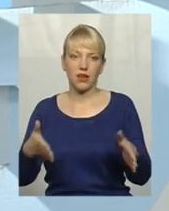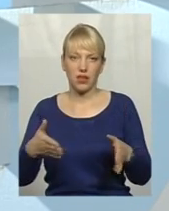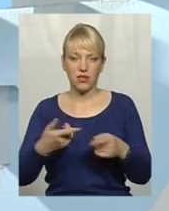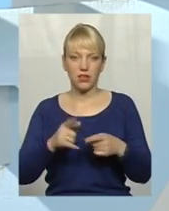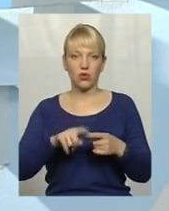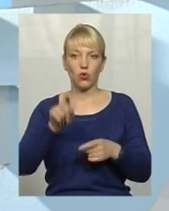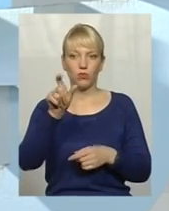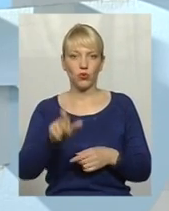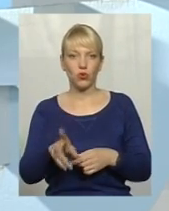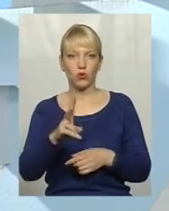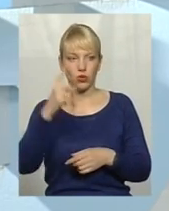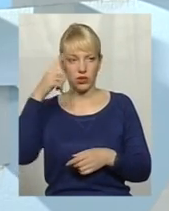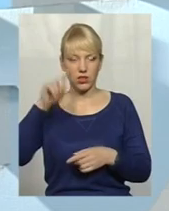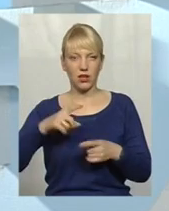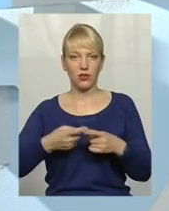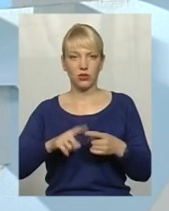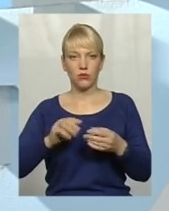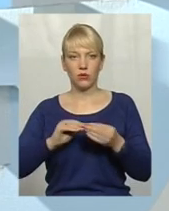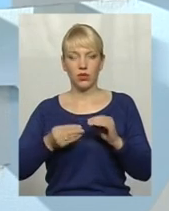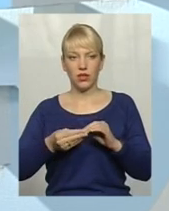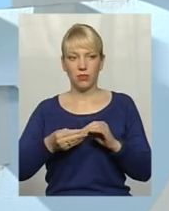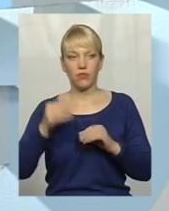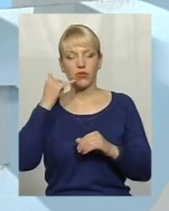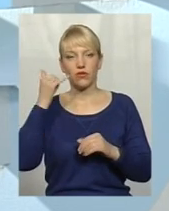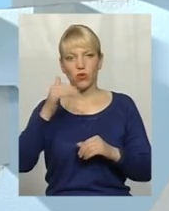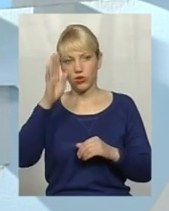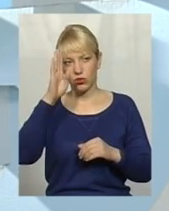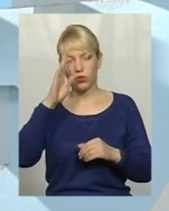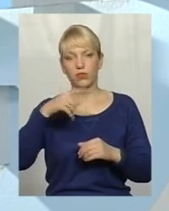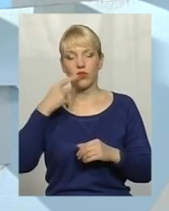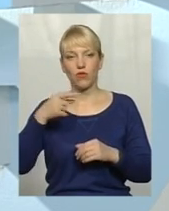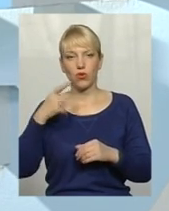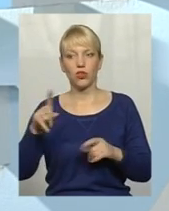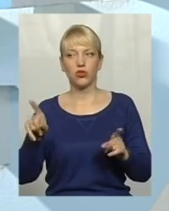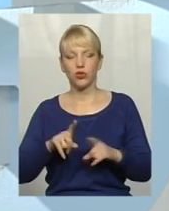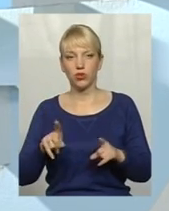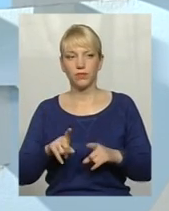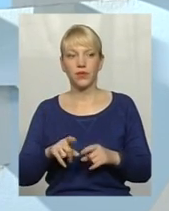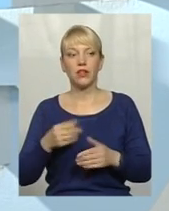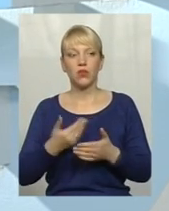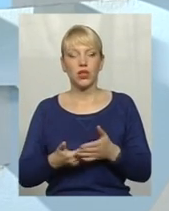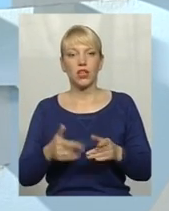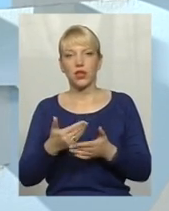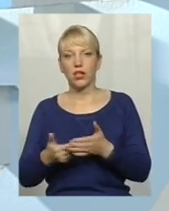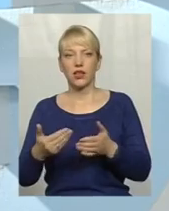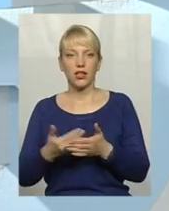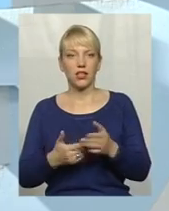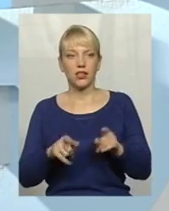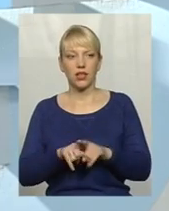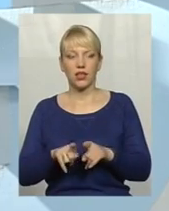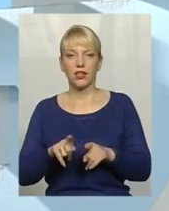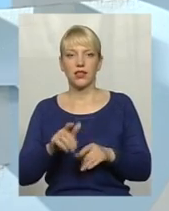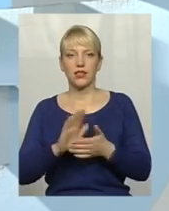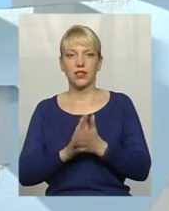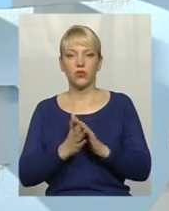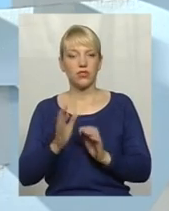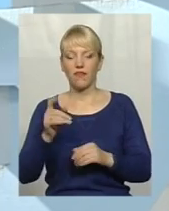хто знає цю проблему. От дзвонять хлопці і кажуть, що от така-така ситуація. Він не дзвонить психолог,